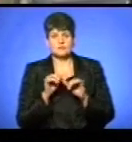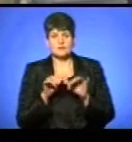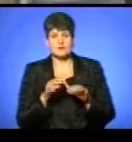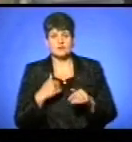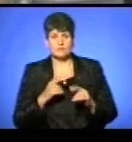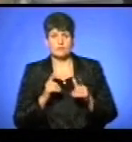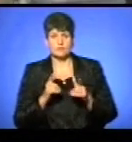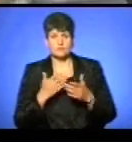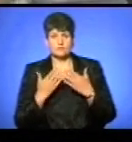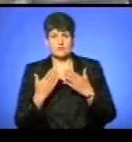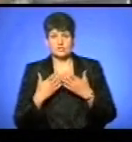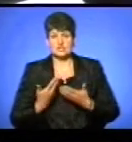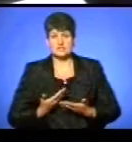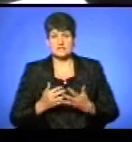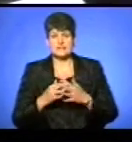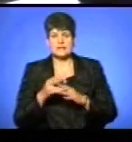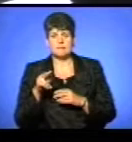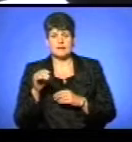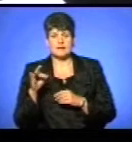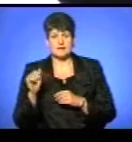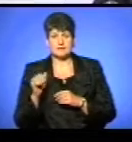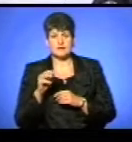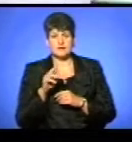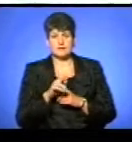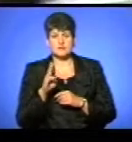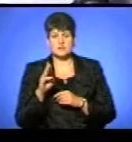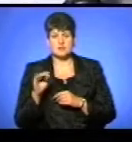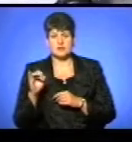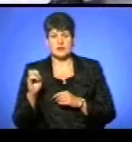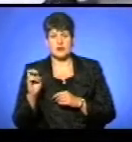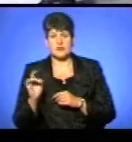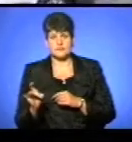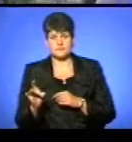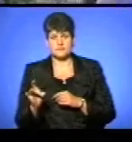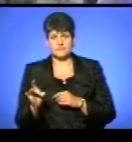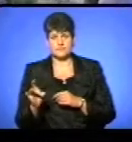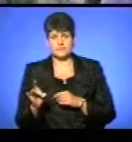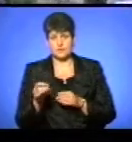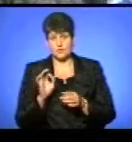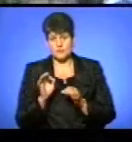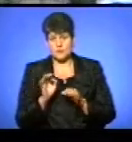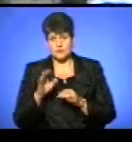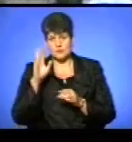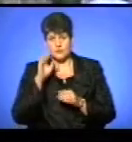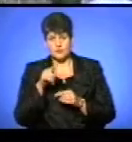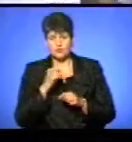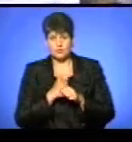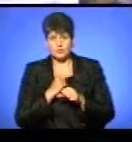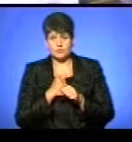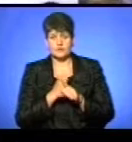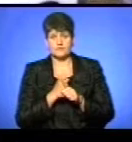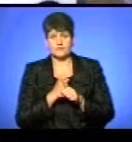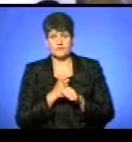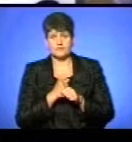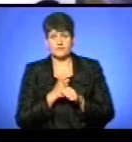погодився поспілкуватися житель села Петриків Ярослав Шинкляр. Він був нормальний депряга. Він тут приходив, бо він тут робив на башні. Він